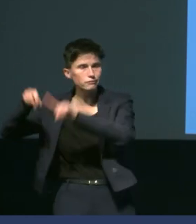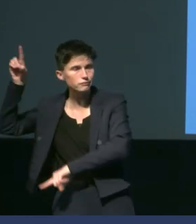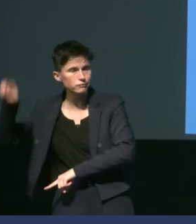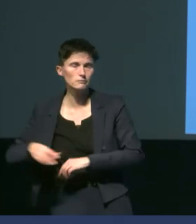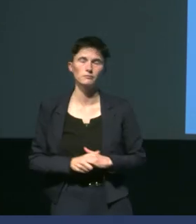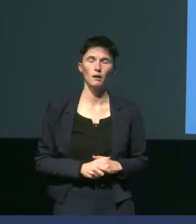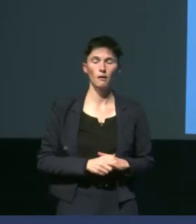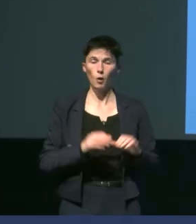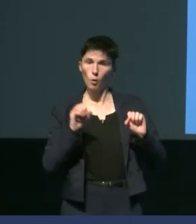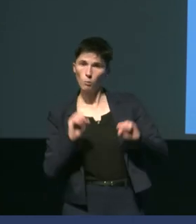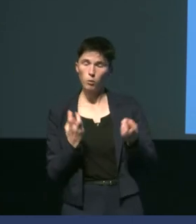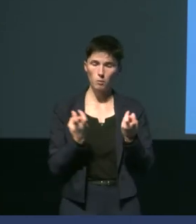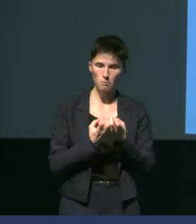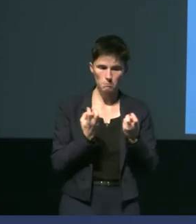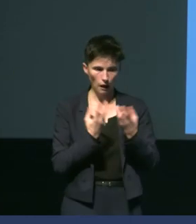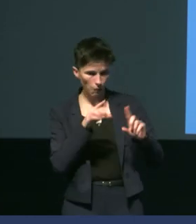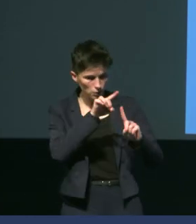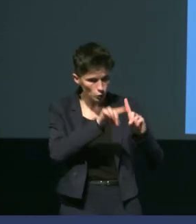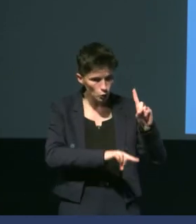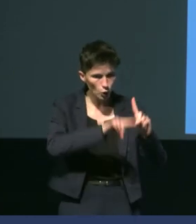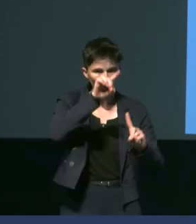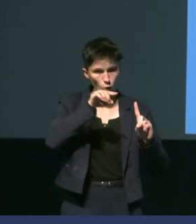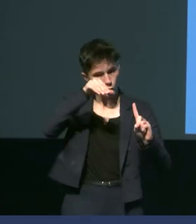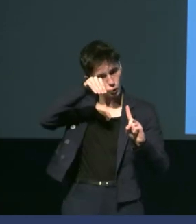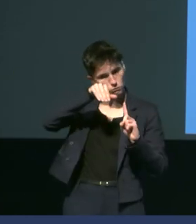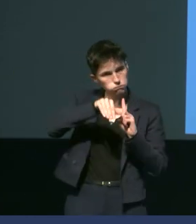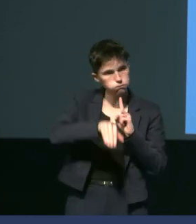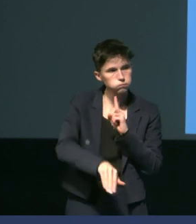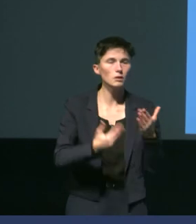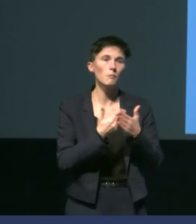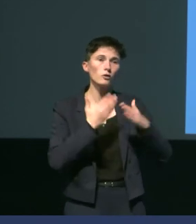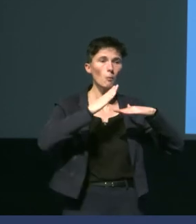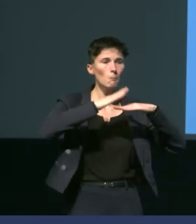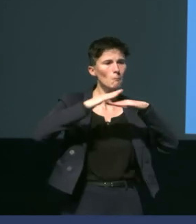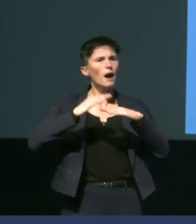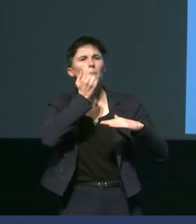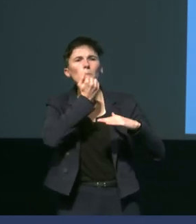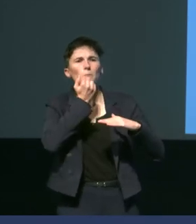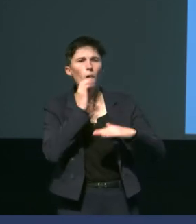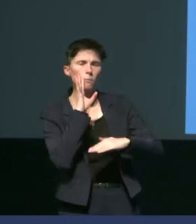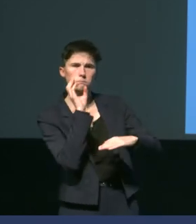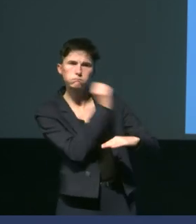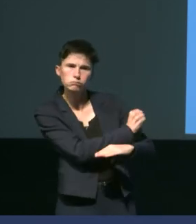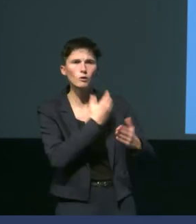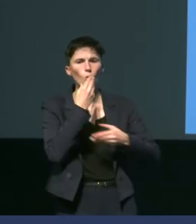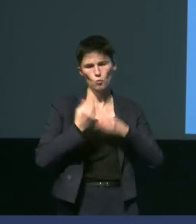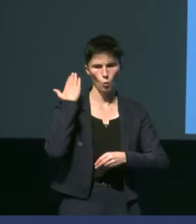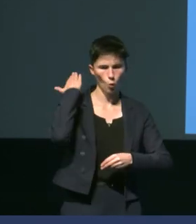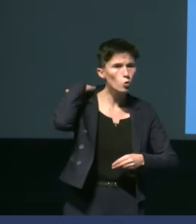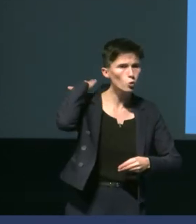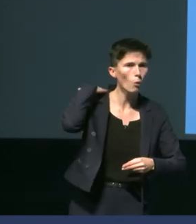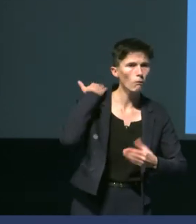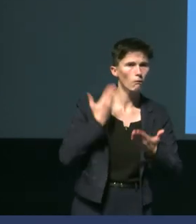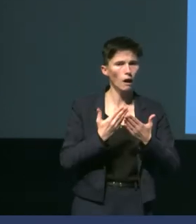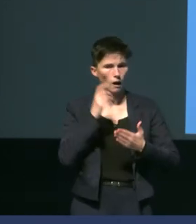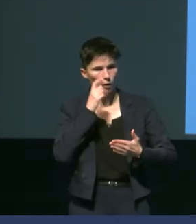voit on voit ces diminutions de température ici c'est au niveau de la plaque incubatrice en en marron ou même au niveau de la température du dos on va